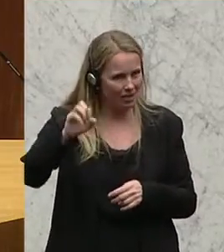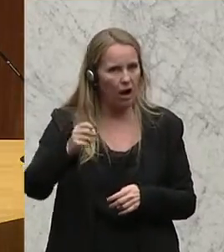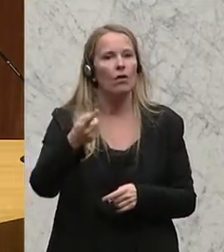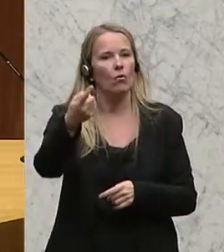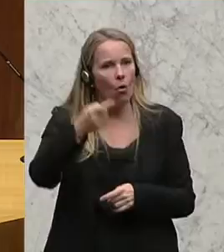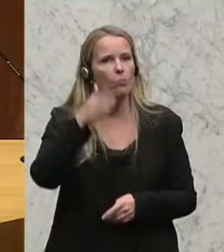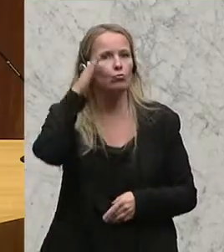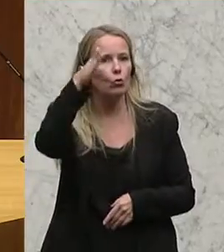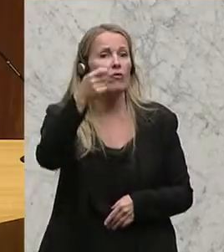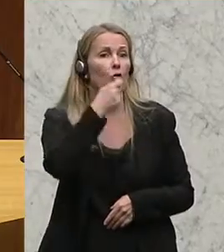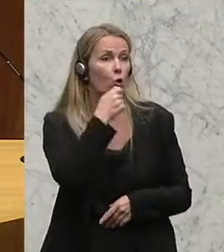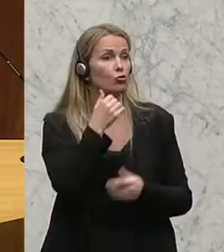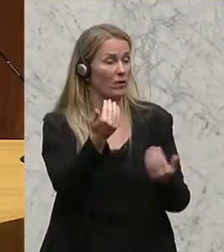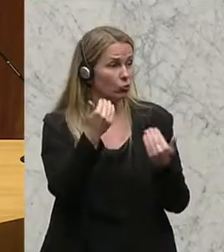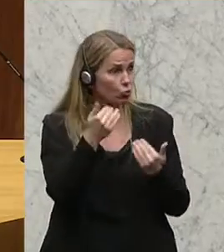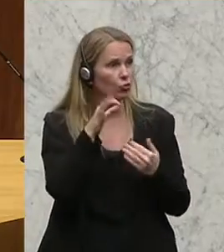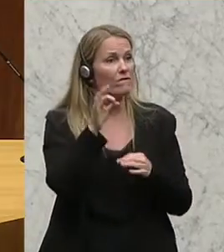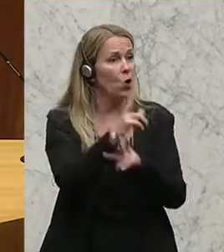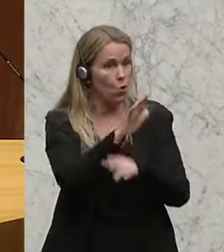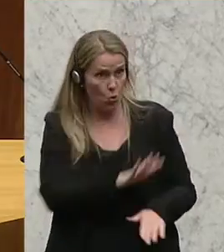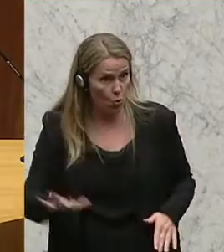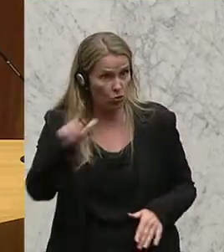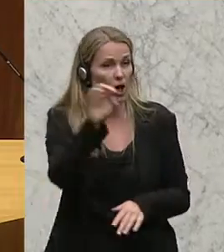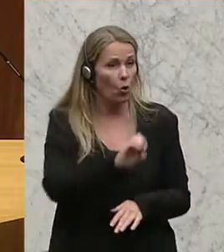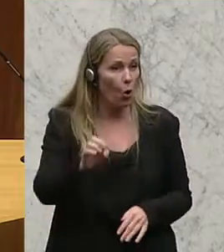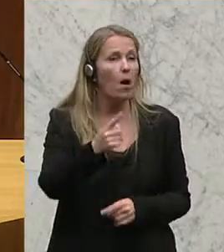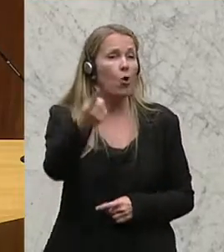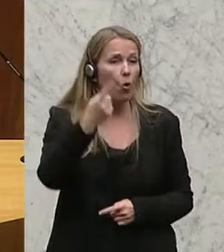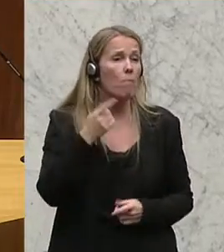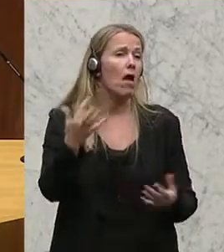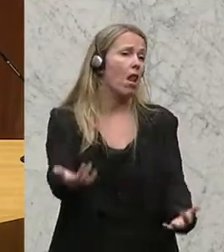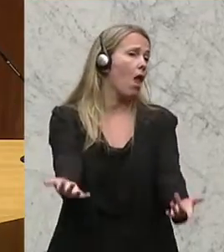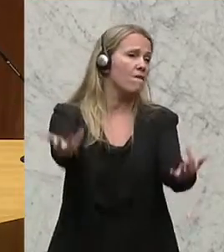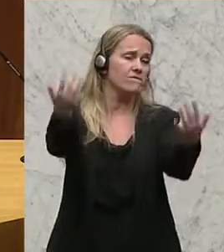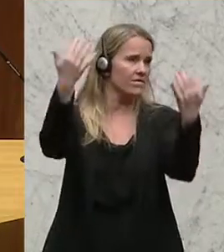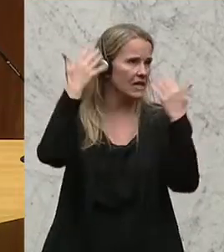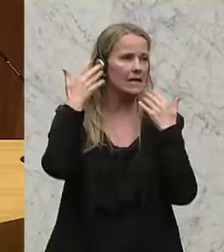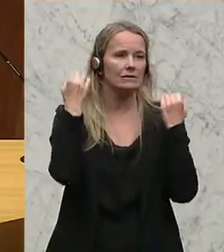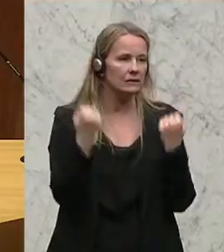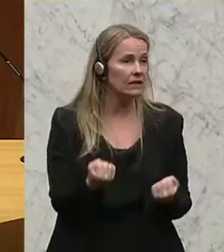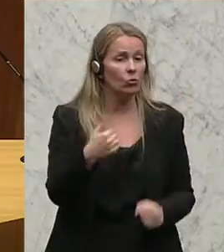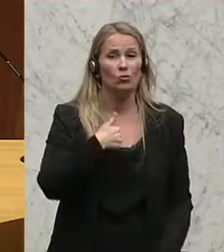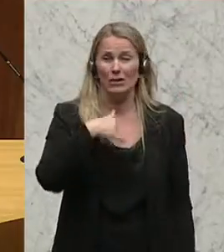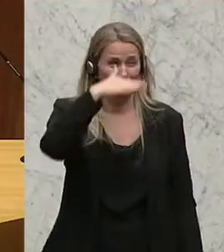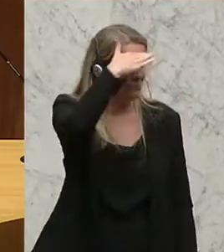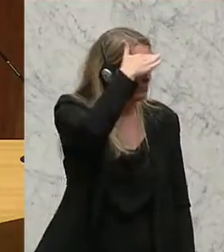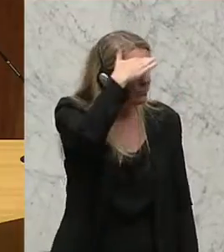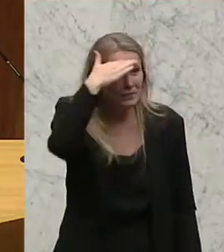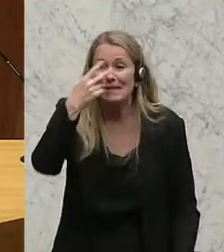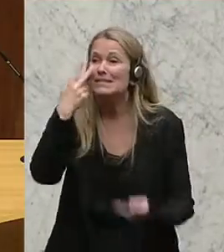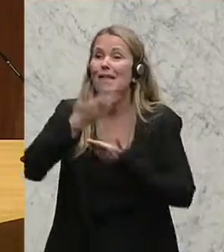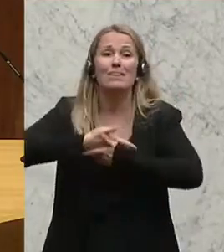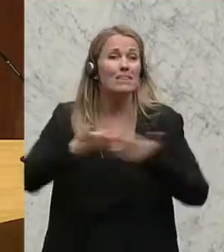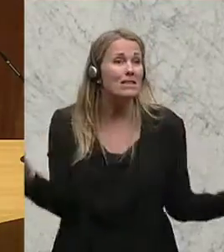Konsumentenschutz in Österreich und in ganz Europa eine Lawine zu. Und ich sehe weit und breit niemanden hier im